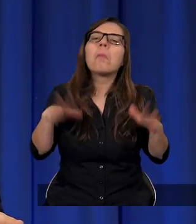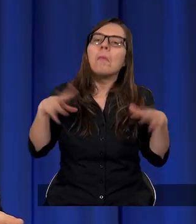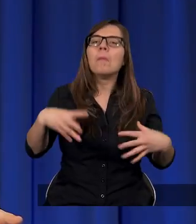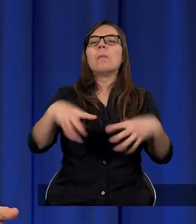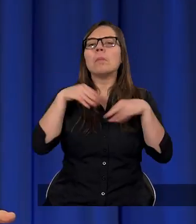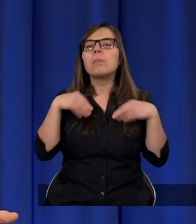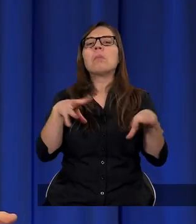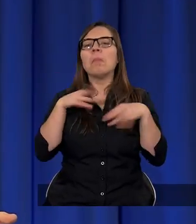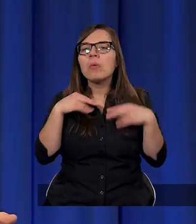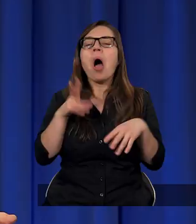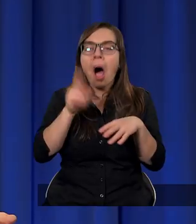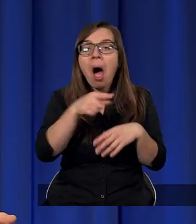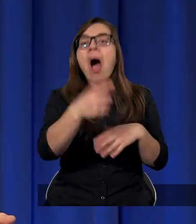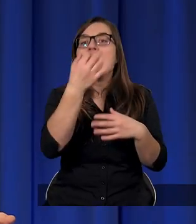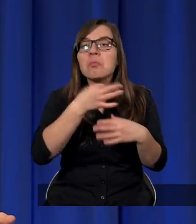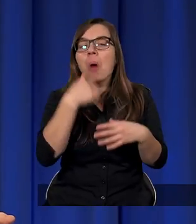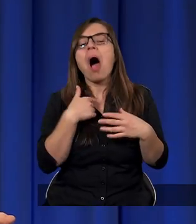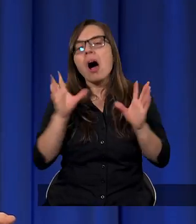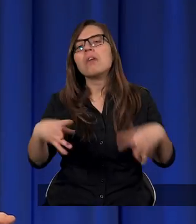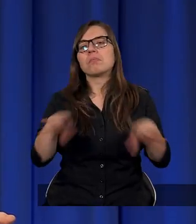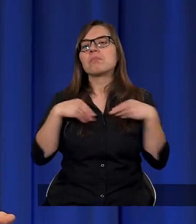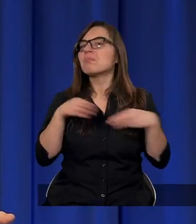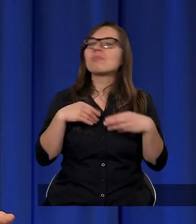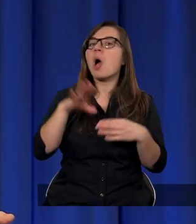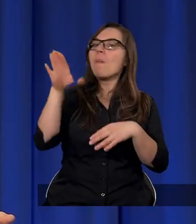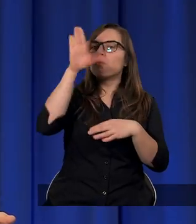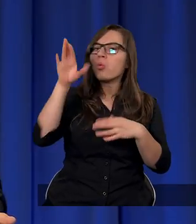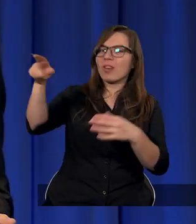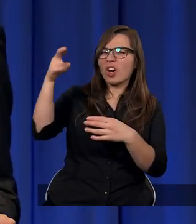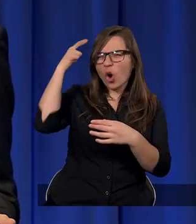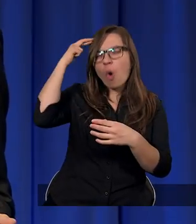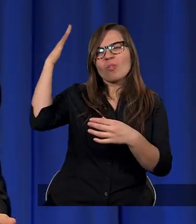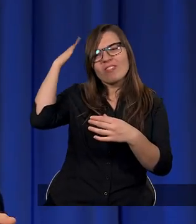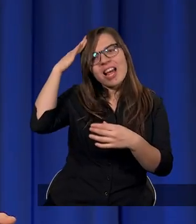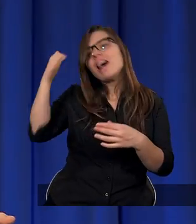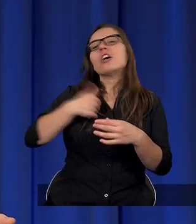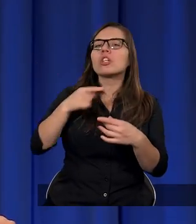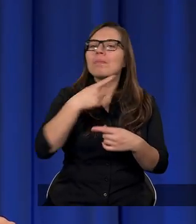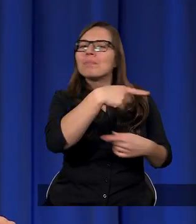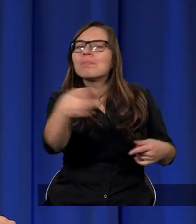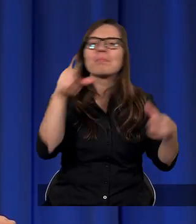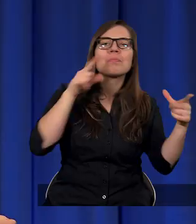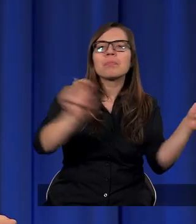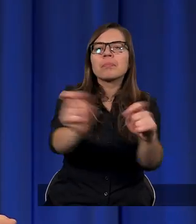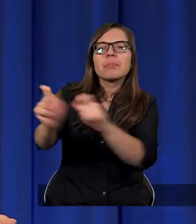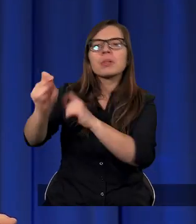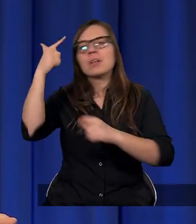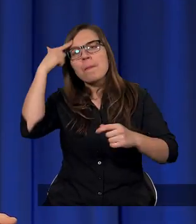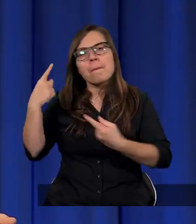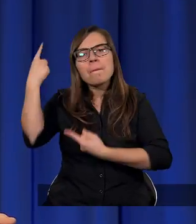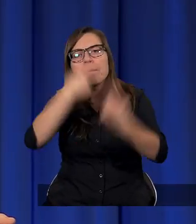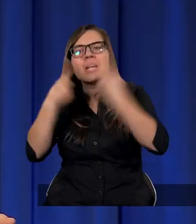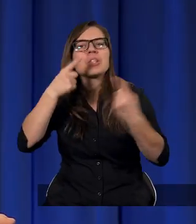żadnego uzasadnienia, bez żadnej argumentacji. Bóg jest Bogiem rozumu. Bóg chce, żebyśmy się zastanawiali. Bóg chce, żebyśmy